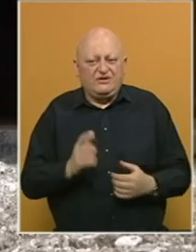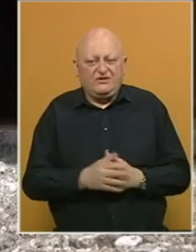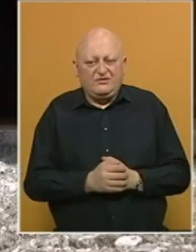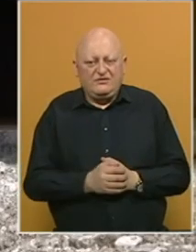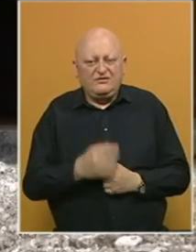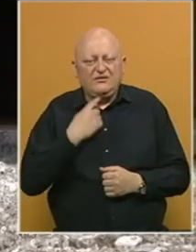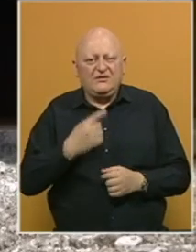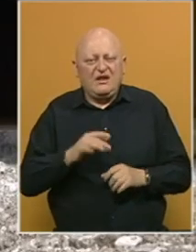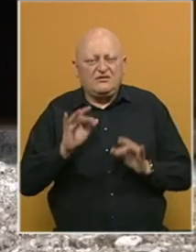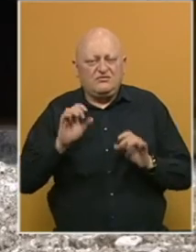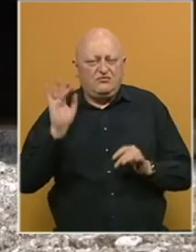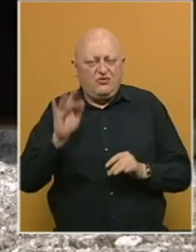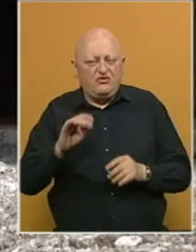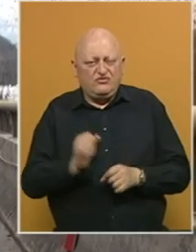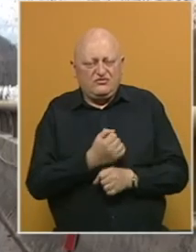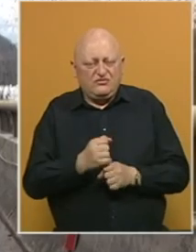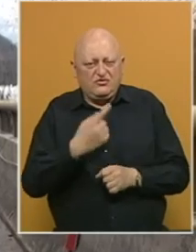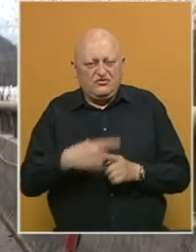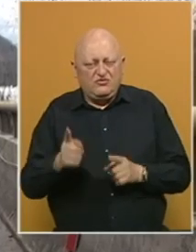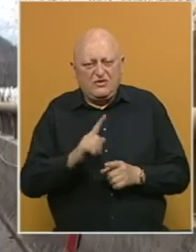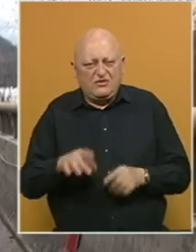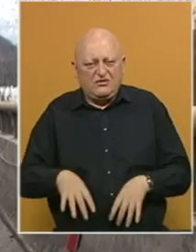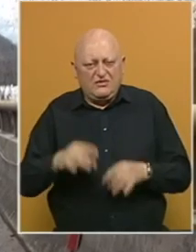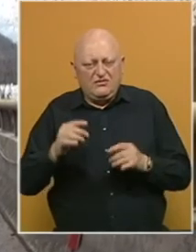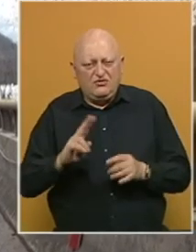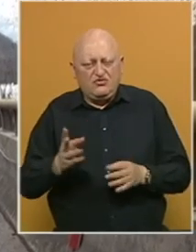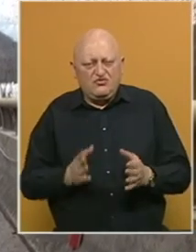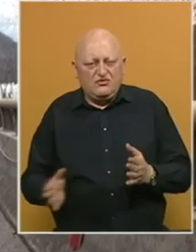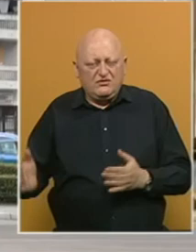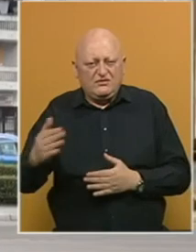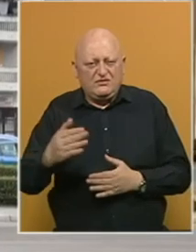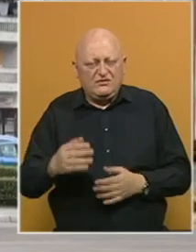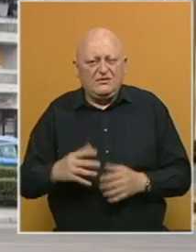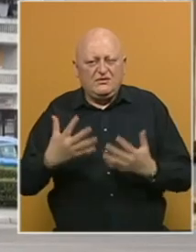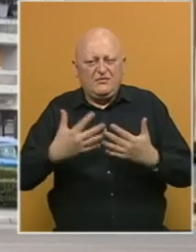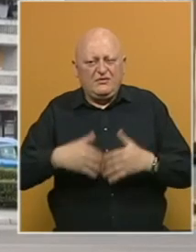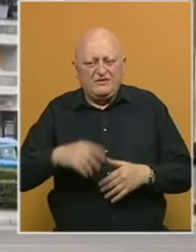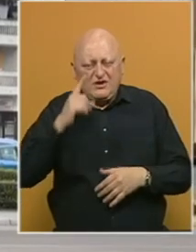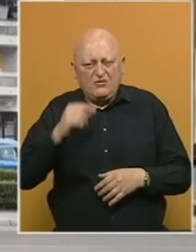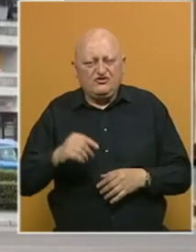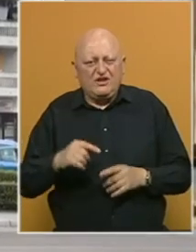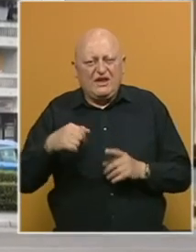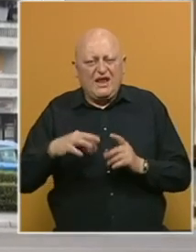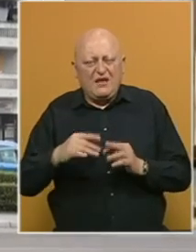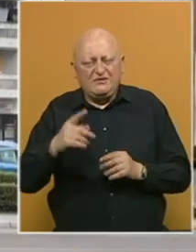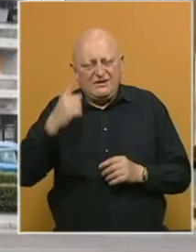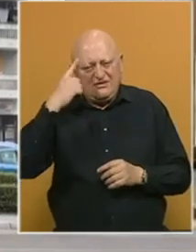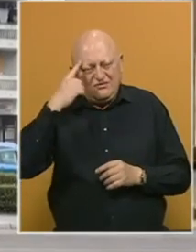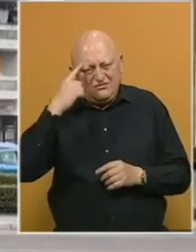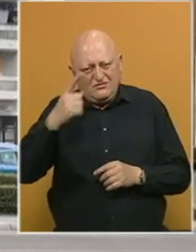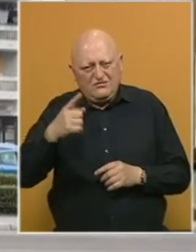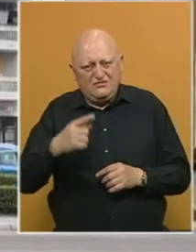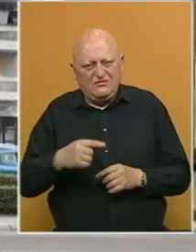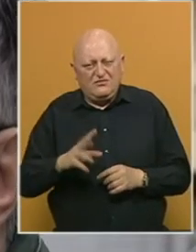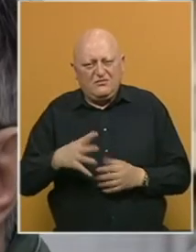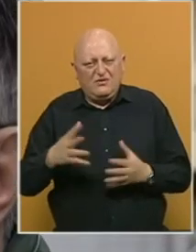Najglasniji protivnici rekonstrukcije zbog toga što nije pronađen alternativni pravac su privrednici općine Jablanica. I njihovo mišljenje je da će mnogo